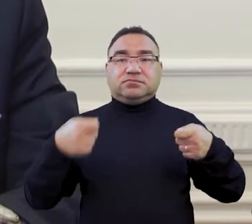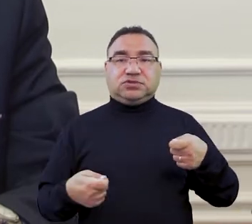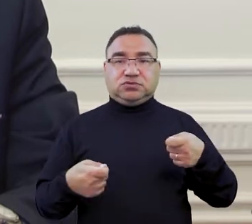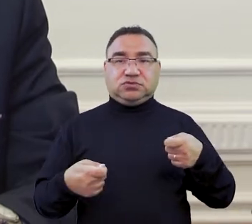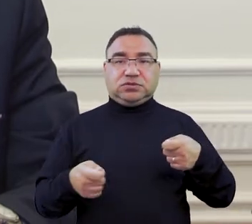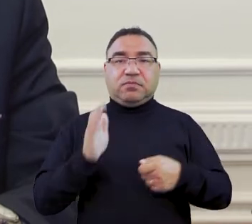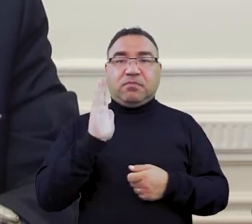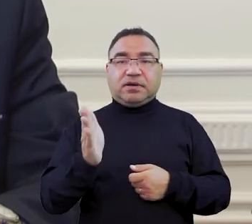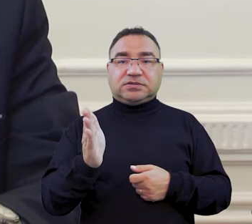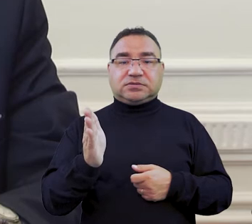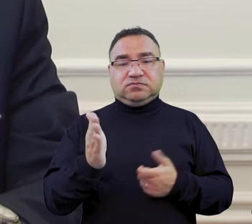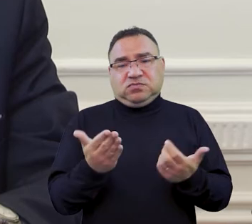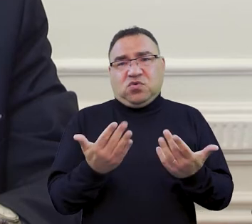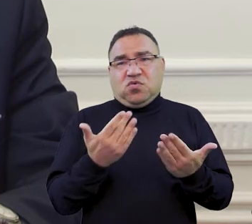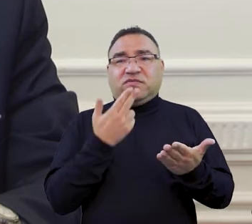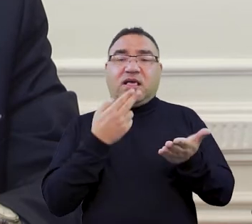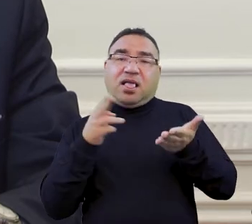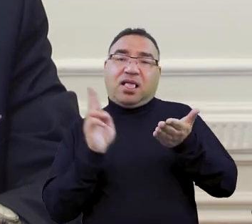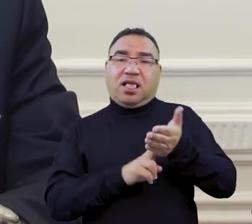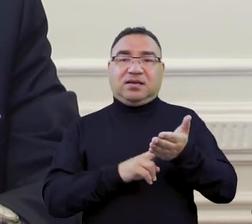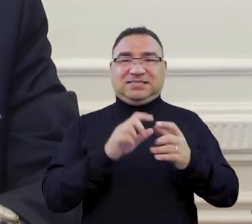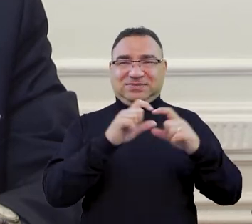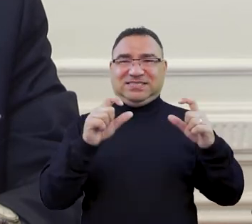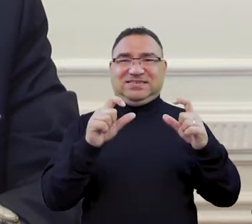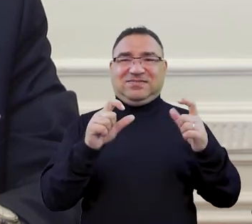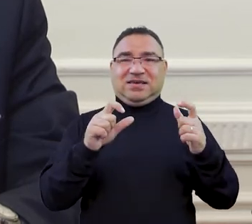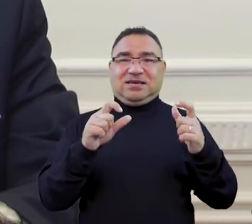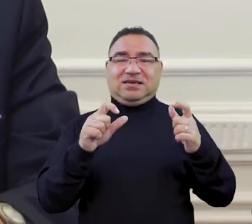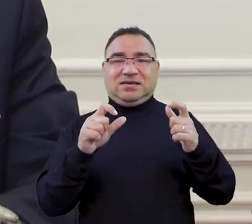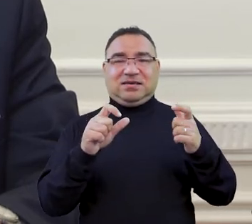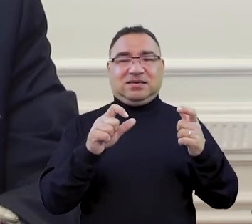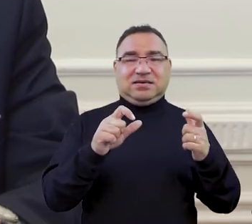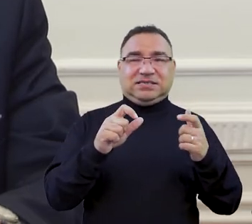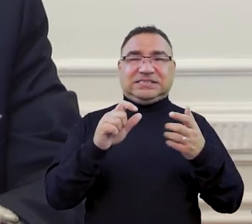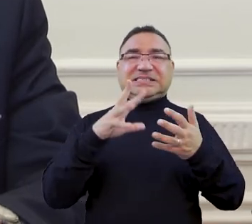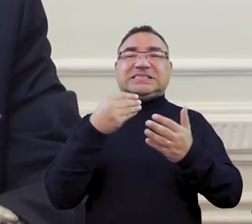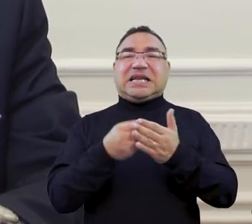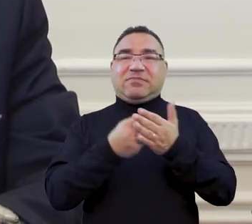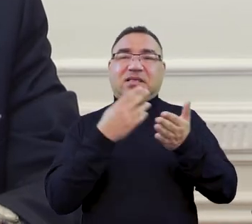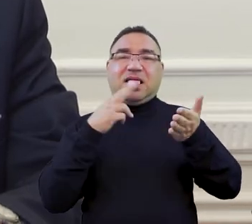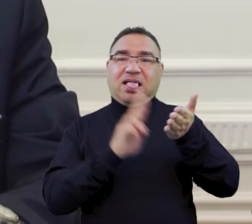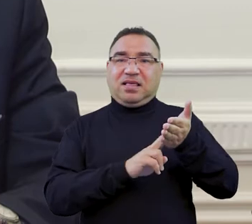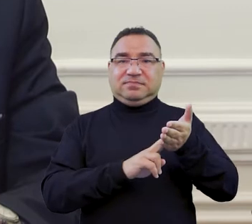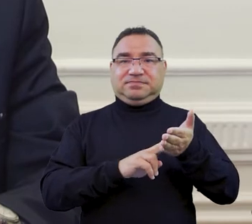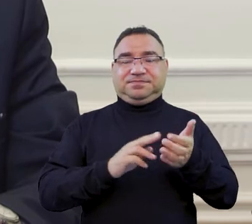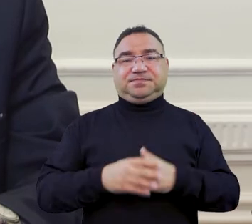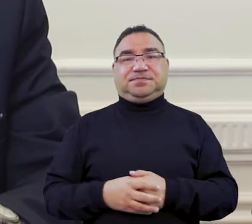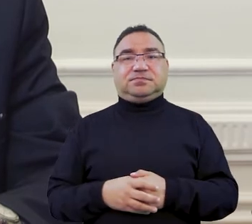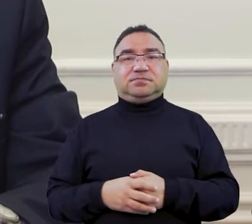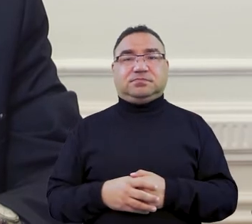następuje poprzez proste naklejenie hologramu lub zmiany w układzie elektronicznym.